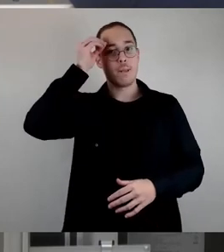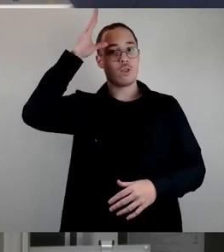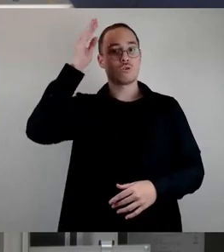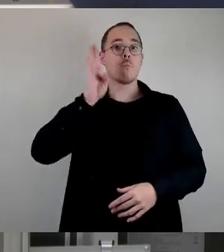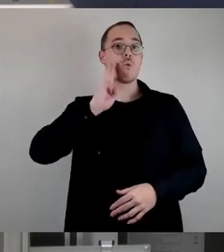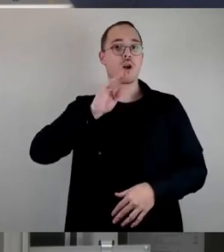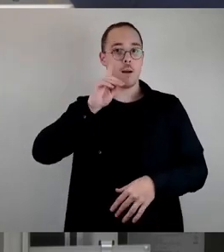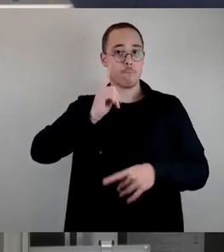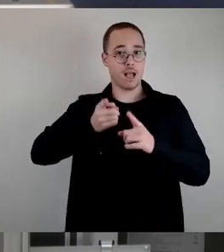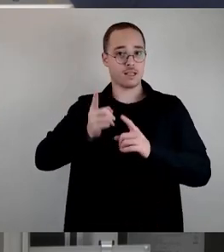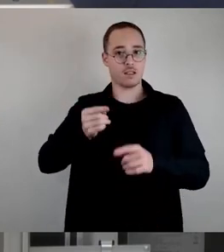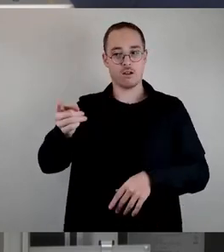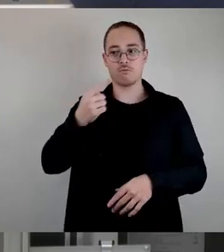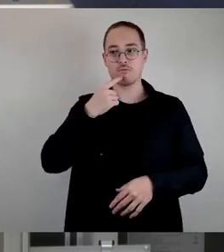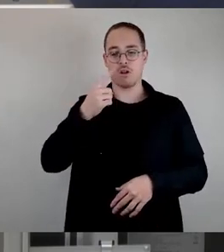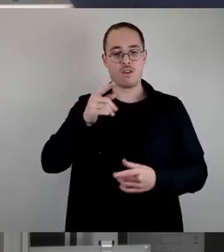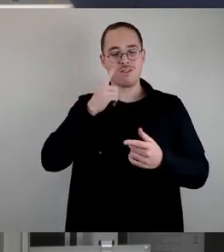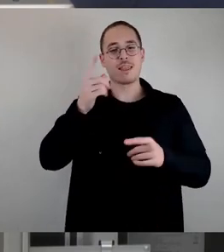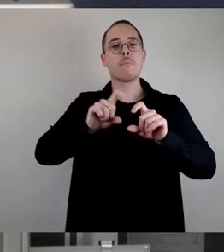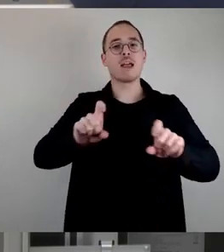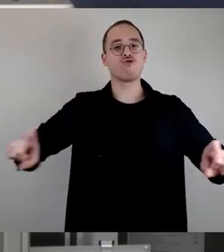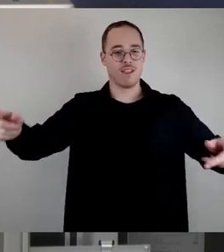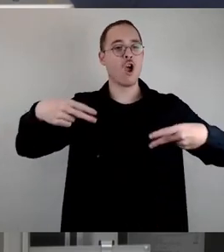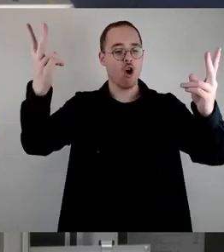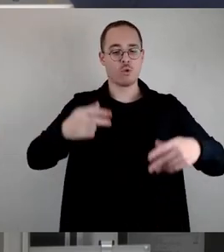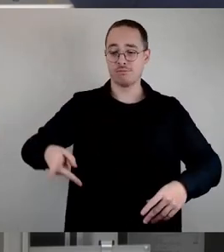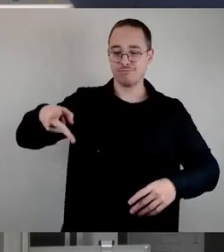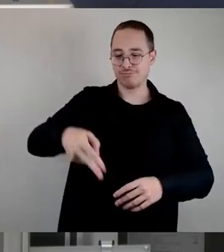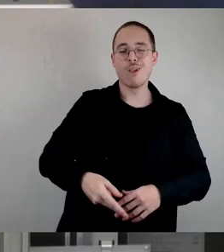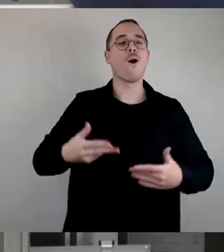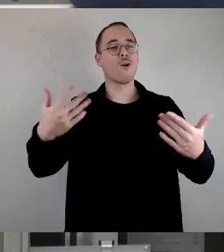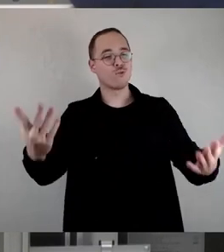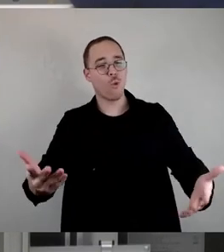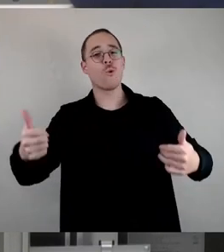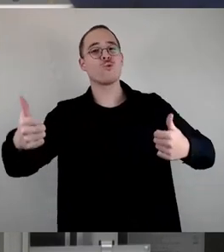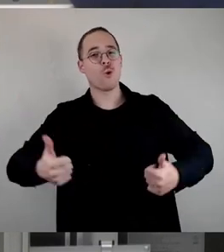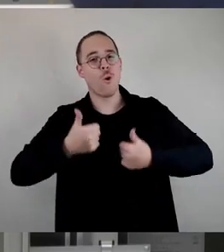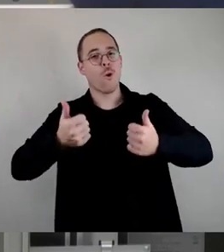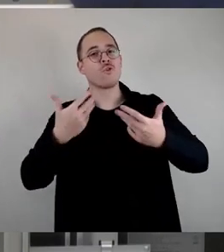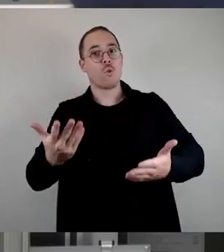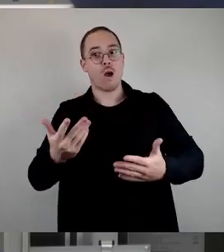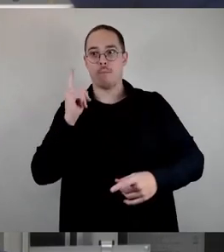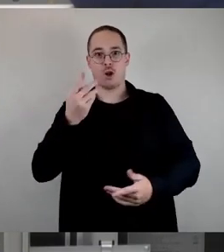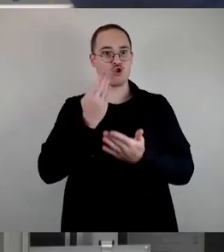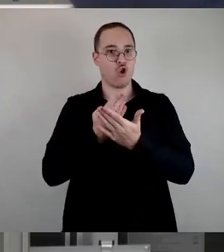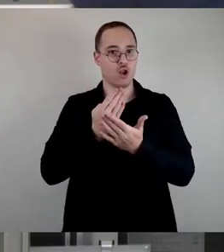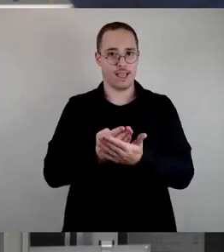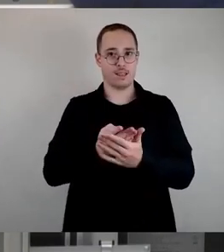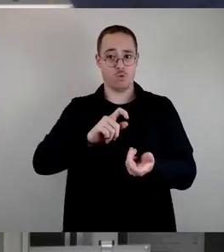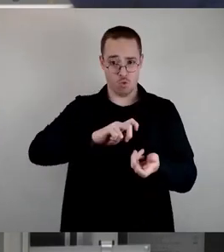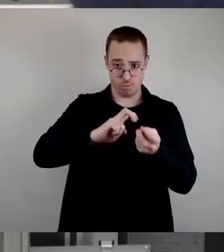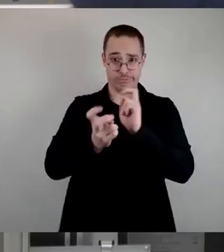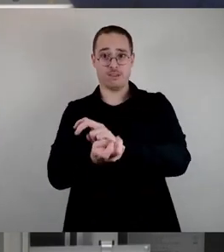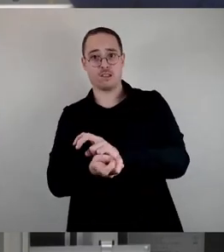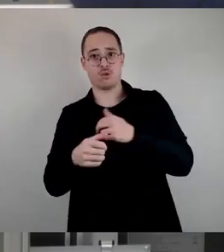durchschneiden sagen, das finden wir ganz, ganz toll. Aber wenn es dann darum geht, konkret etwas umsetzen, ganz viele Sachen in der Zeitung schreiben, warum es nicht geht,